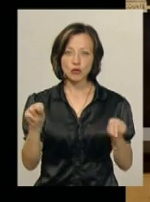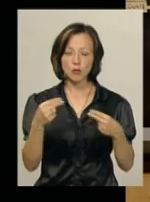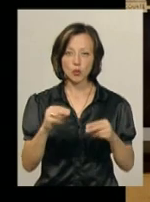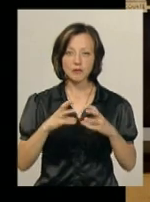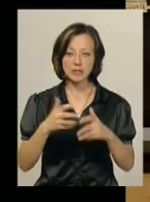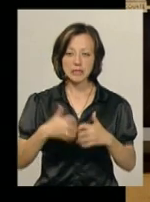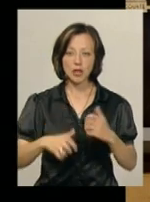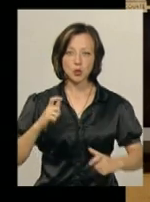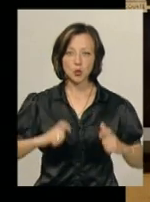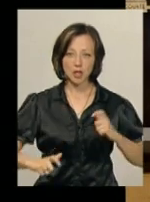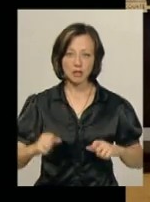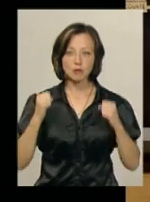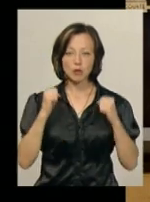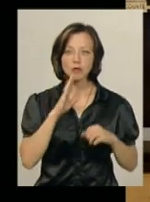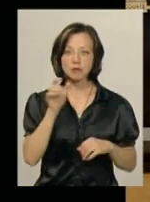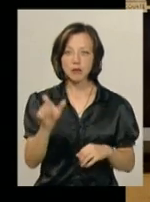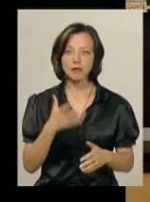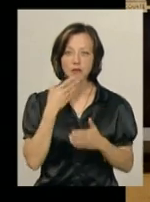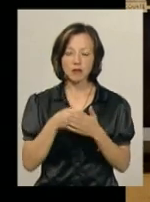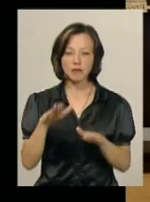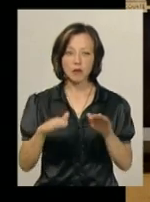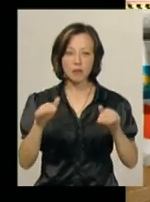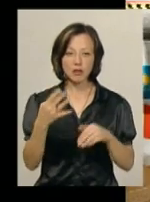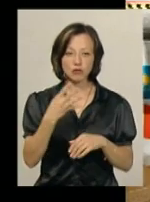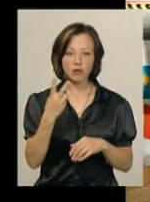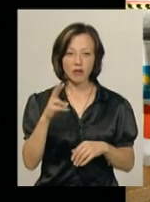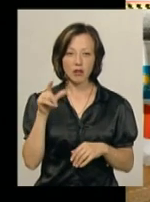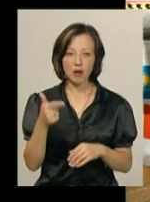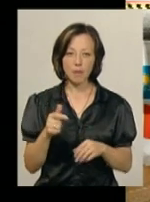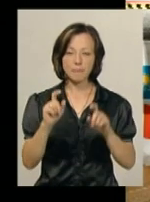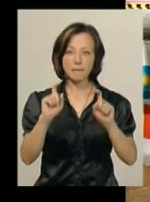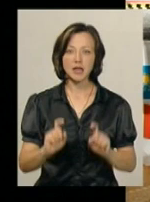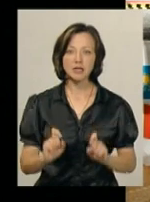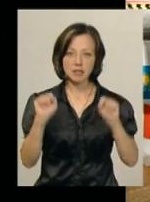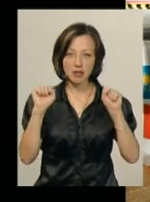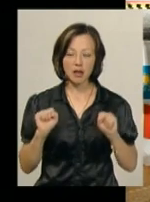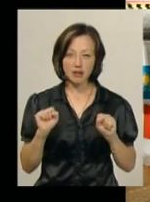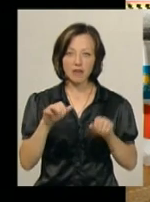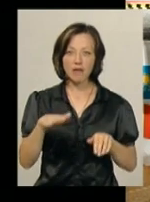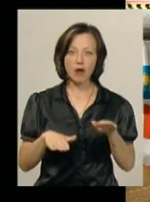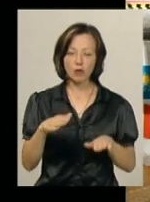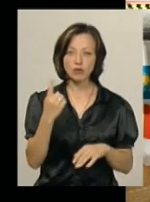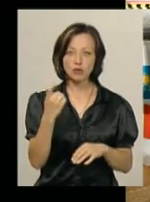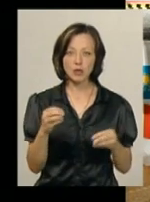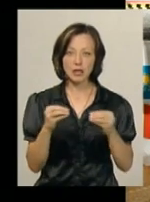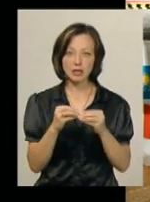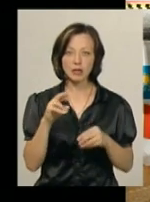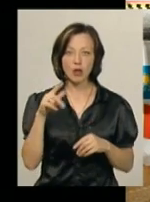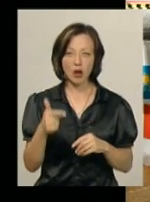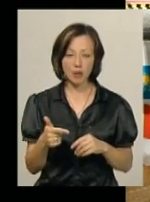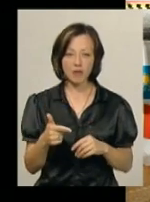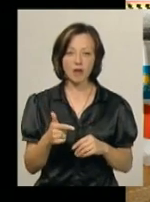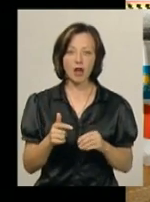студентів. Нагадаємо, спортсменка з власною вагою менше 42 кг у присіданні втримала штангу вагою 110 кг,